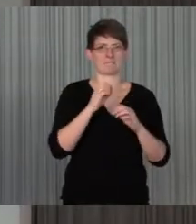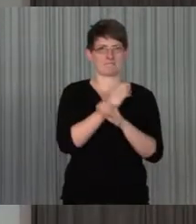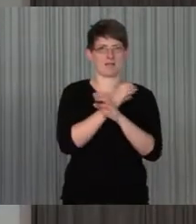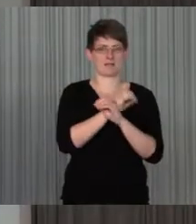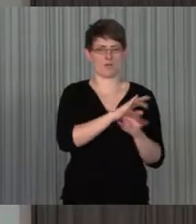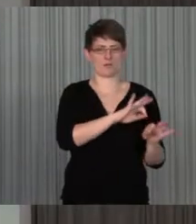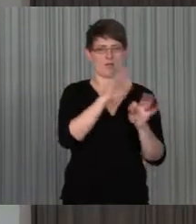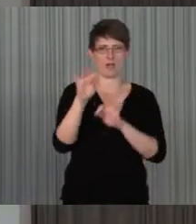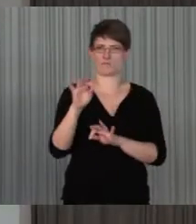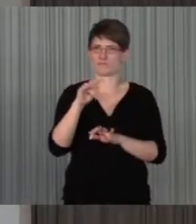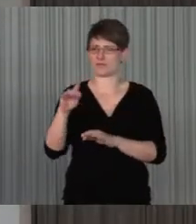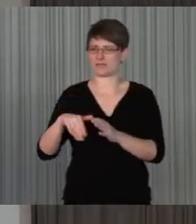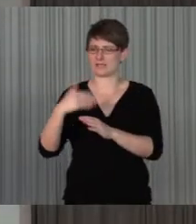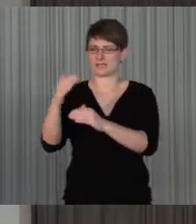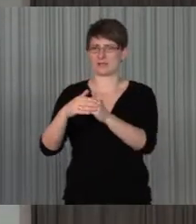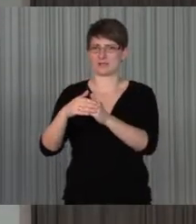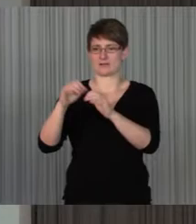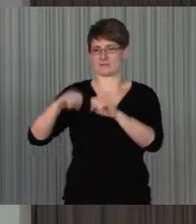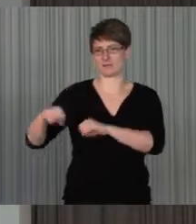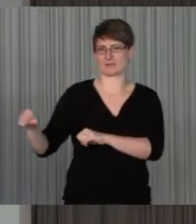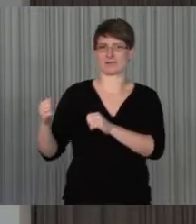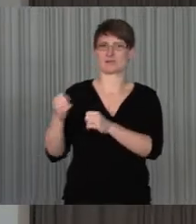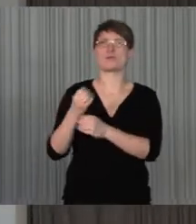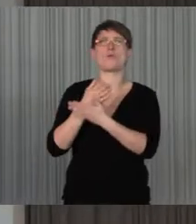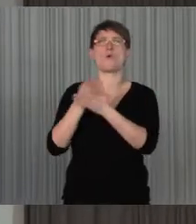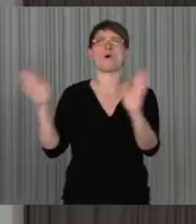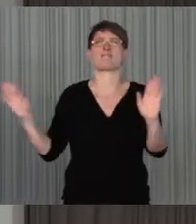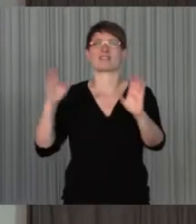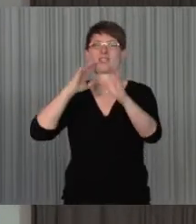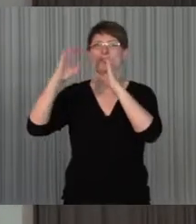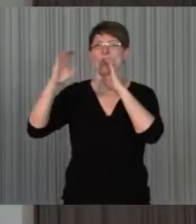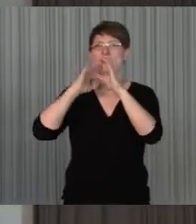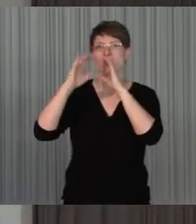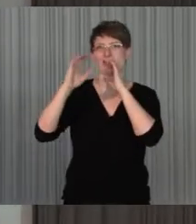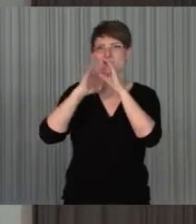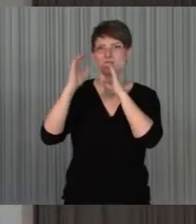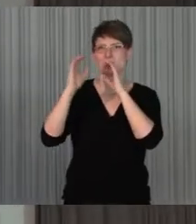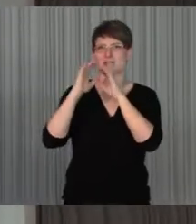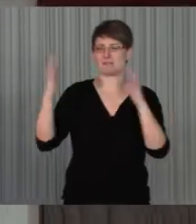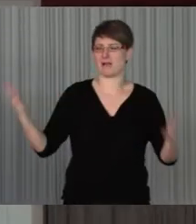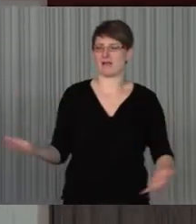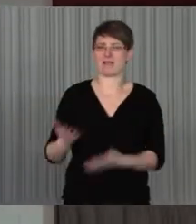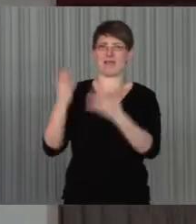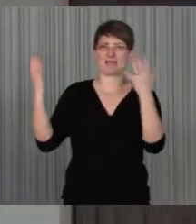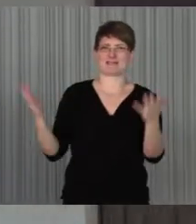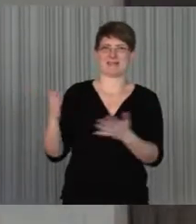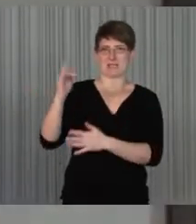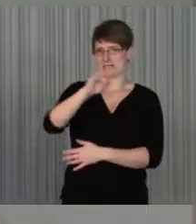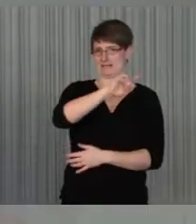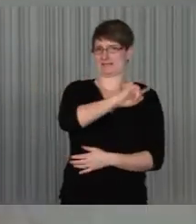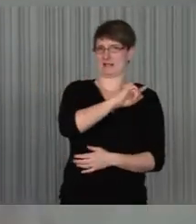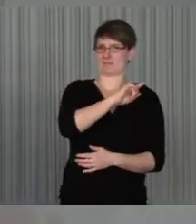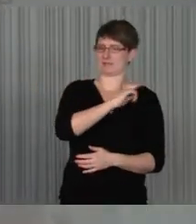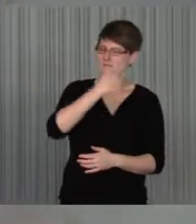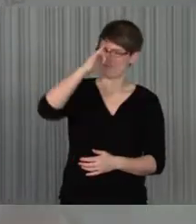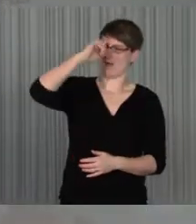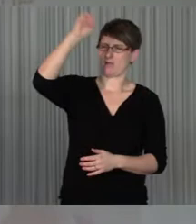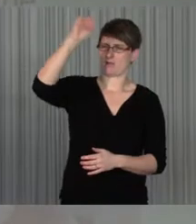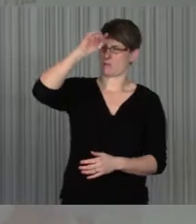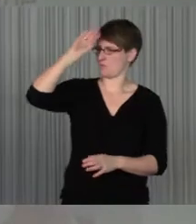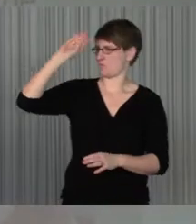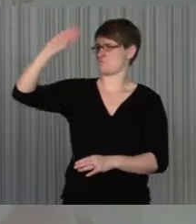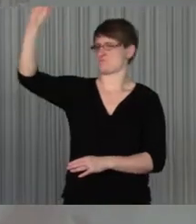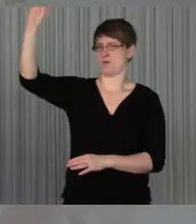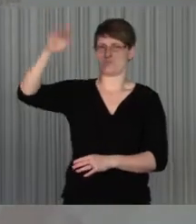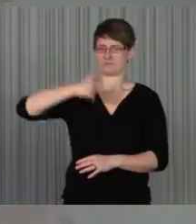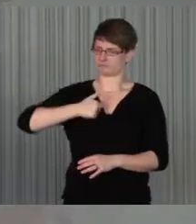Potenziale von digitalen Medien haben, nämlich Zugang zu öffentlicher Kommunikation, es ist eben leichter geworden, selber sozusagen seine Meinung zu äußern und